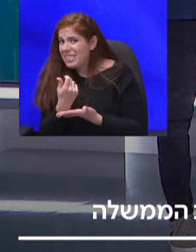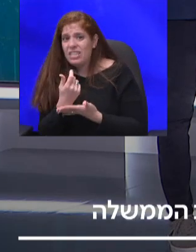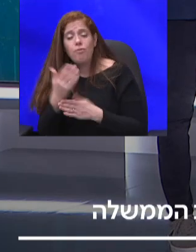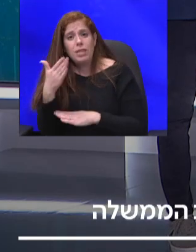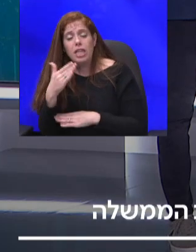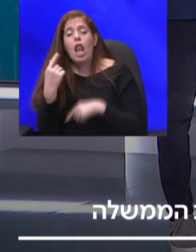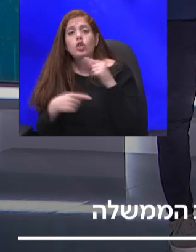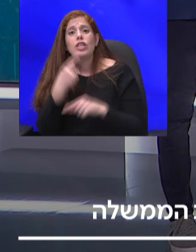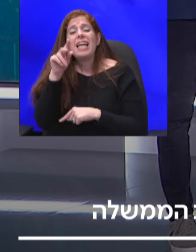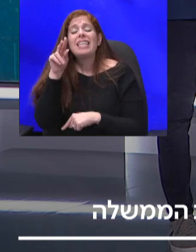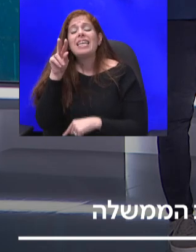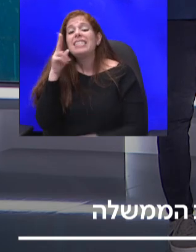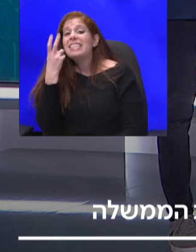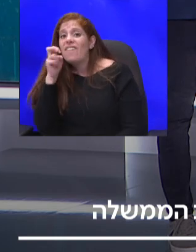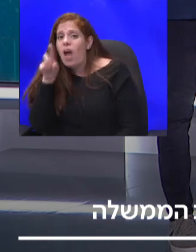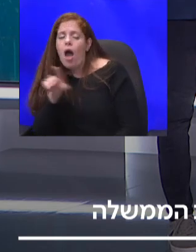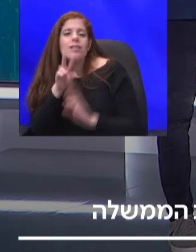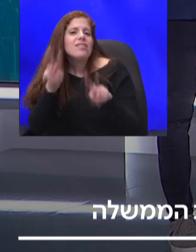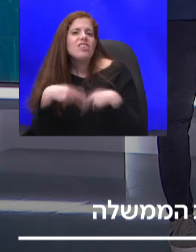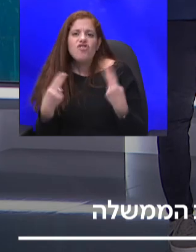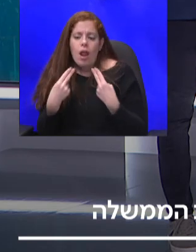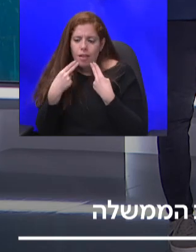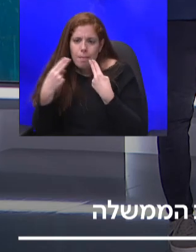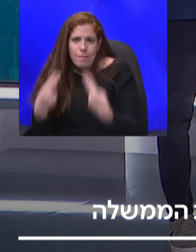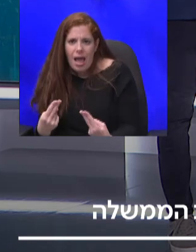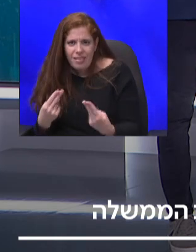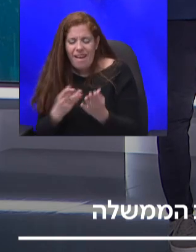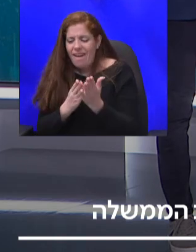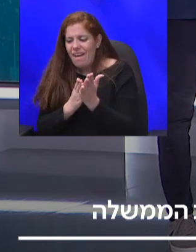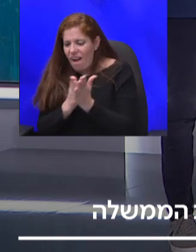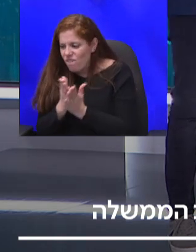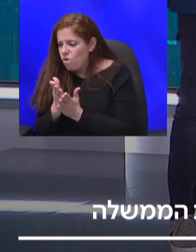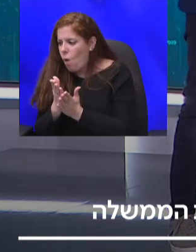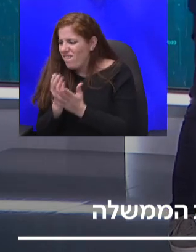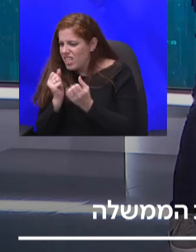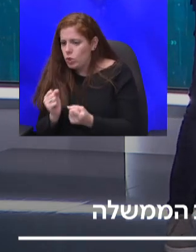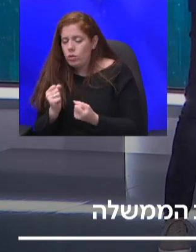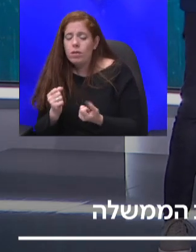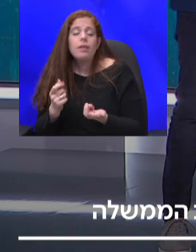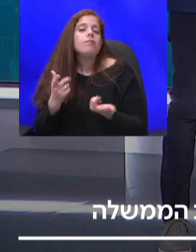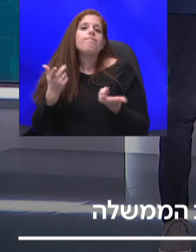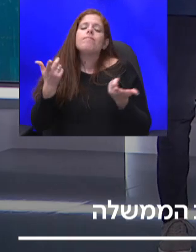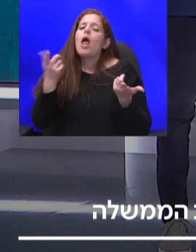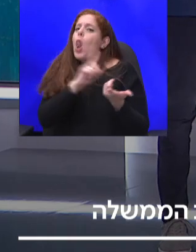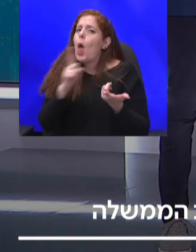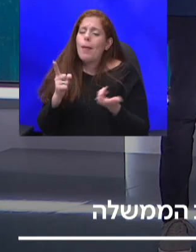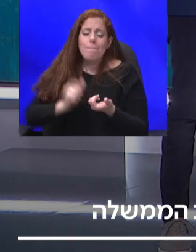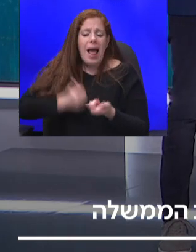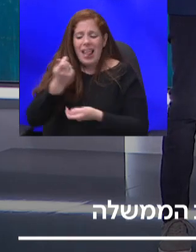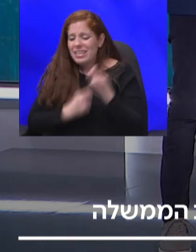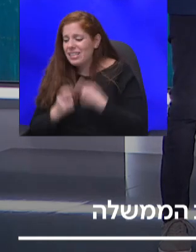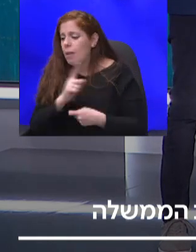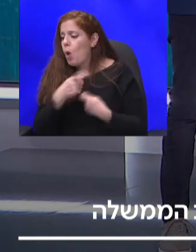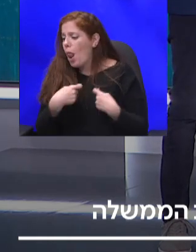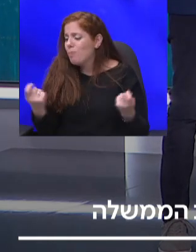אפשר לתת מענה כזה קבוע ויסודי ופרמננטי לא לבעלי עסקים, לא למשק, לא לאזרחים שקורסים, לכן